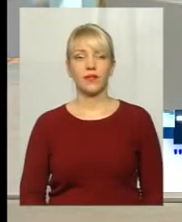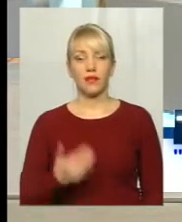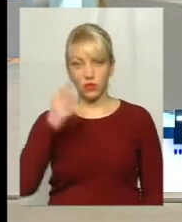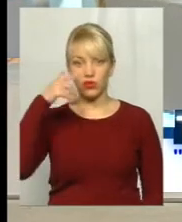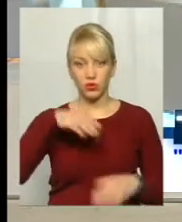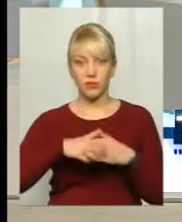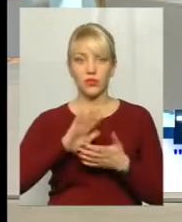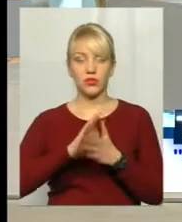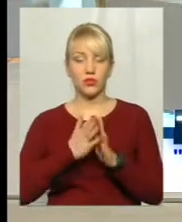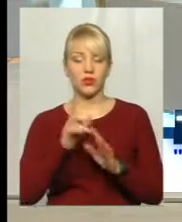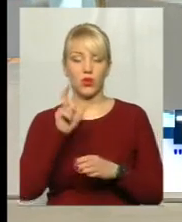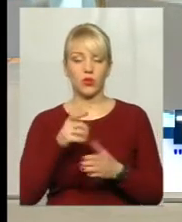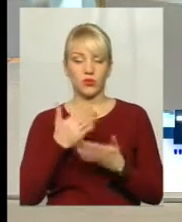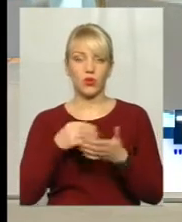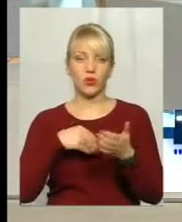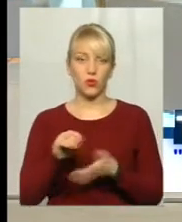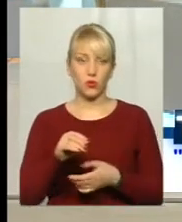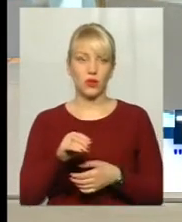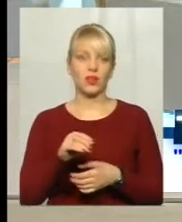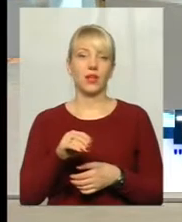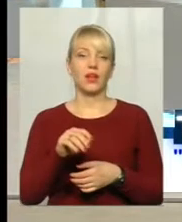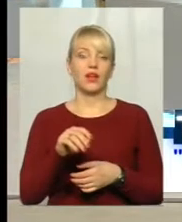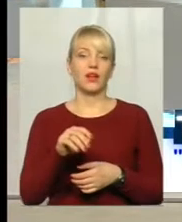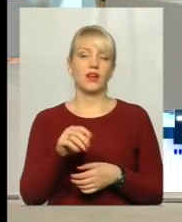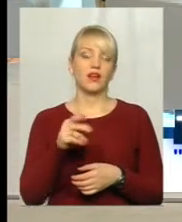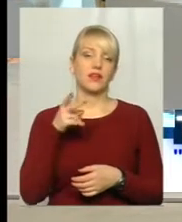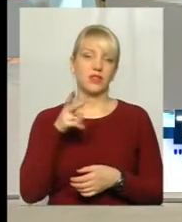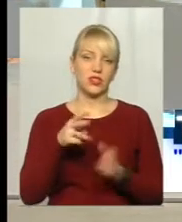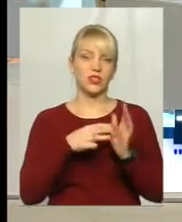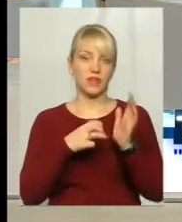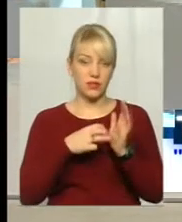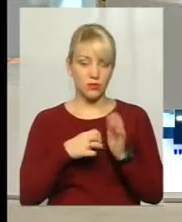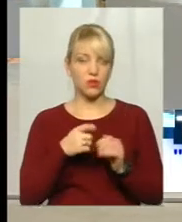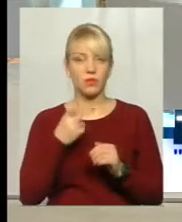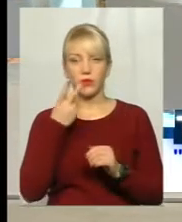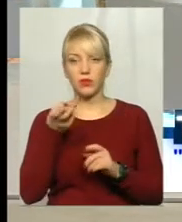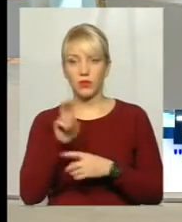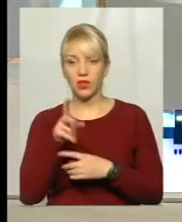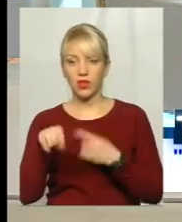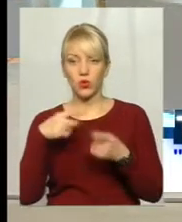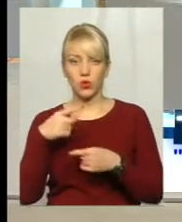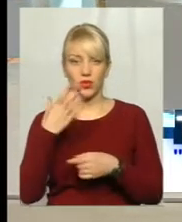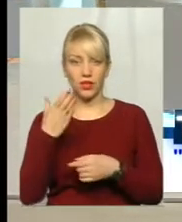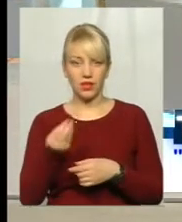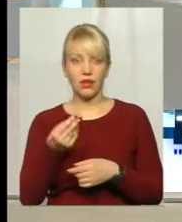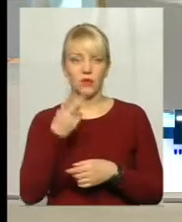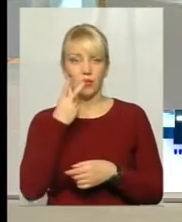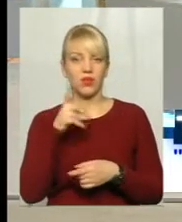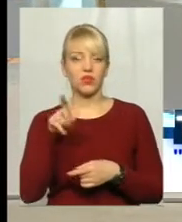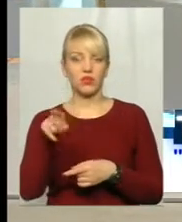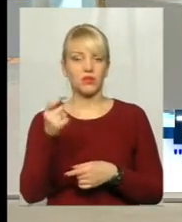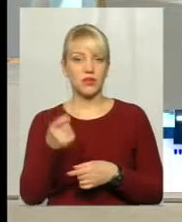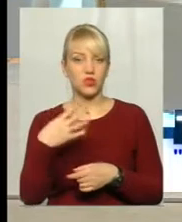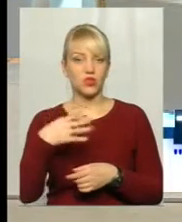2800, потім прийшла, а там акція, 40% на них. Вони подивились на цінах? З залежності, якщо людина придбавала товари, то я хочу